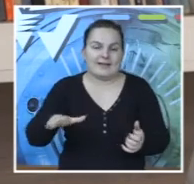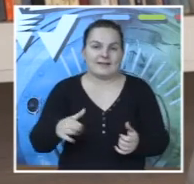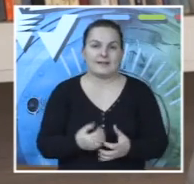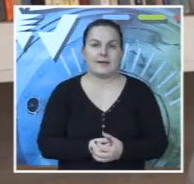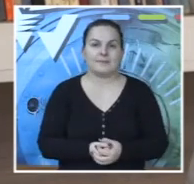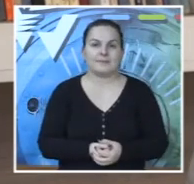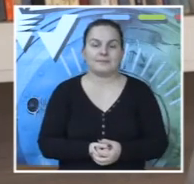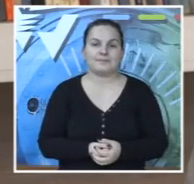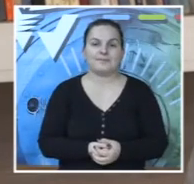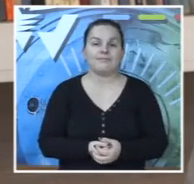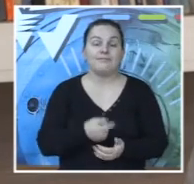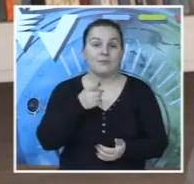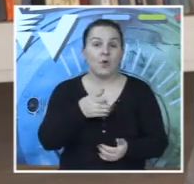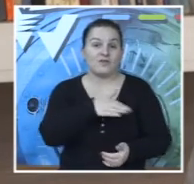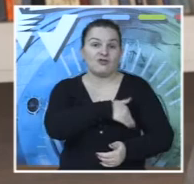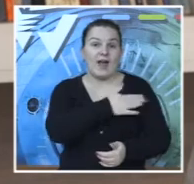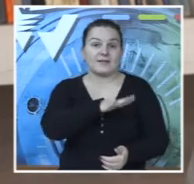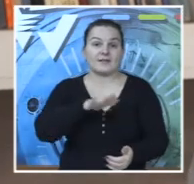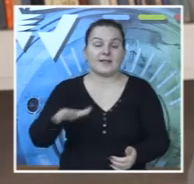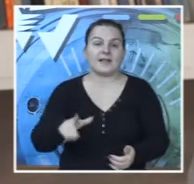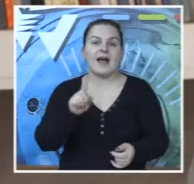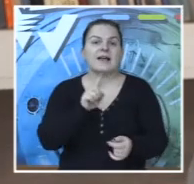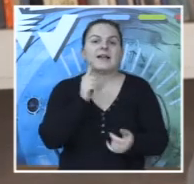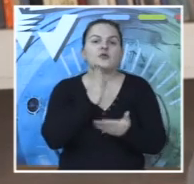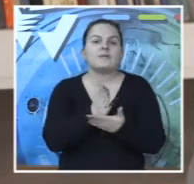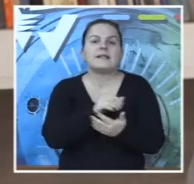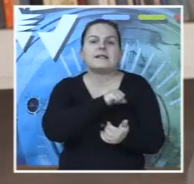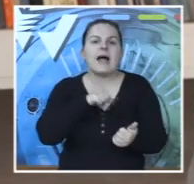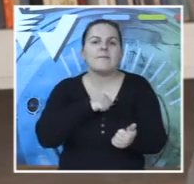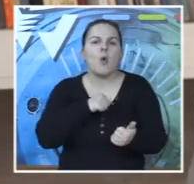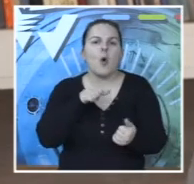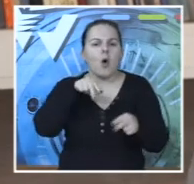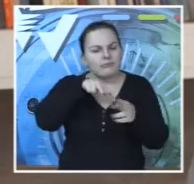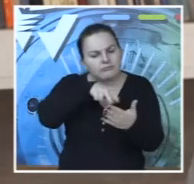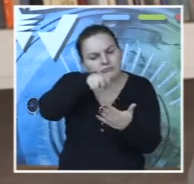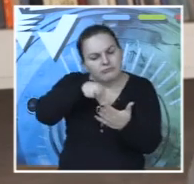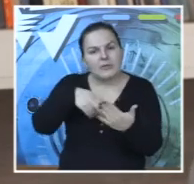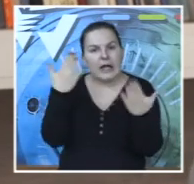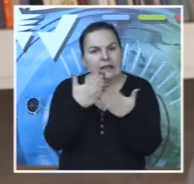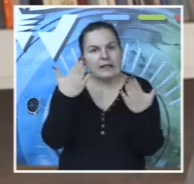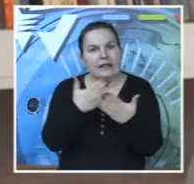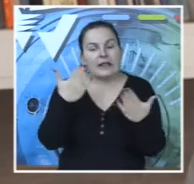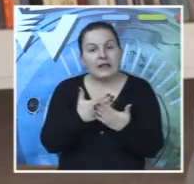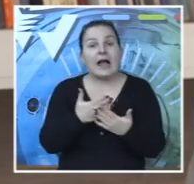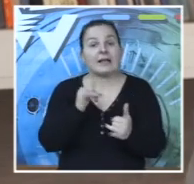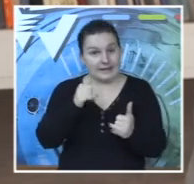grupa grupa dece. Džaci koji nisu bili samo posvećeni, da kažem, knjizi,